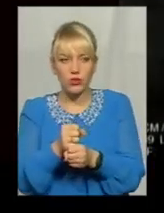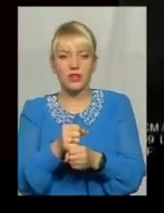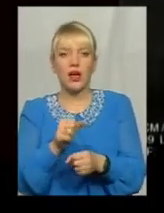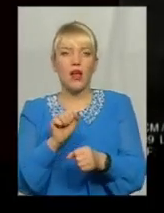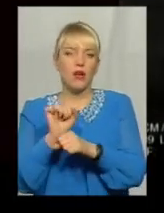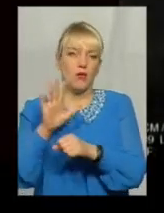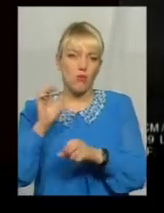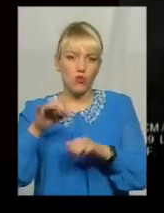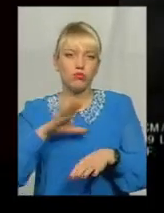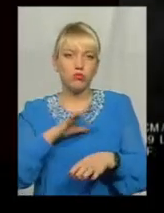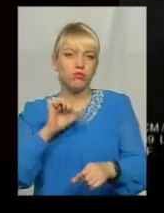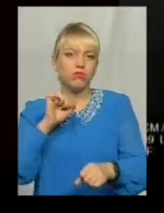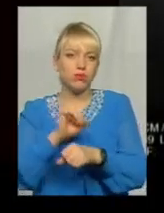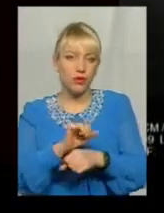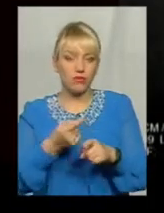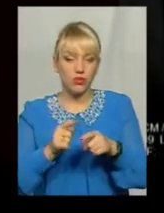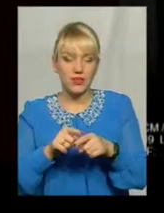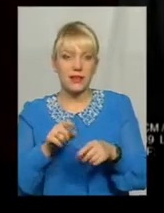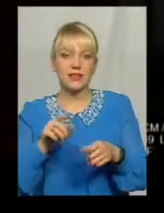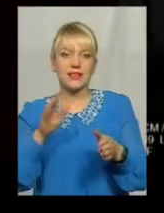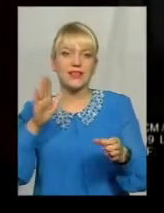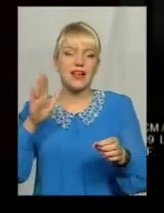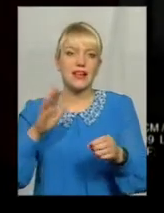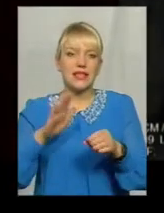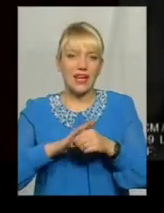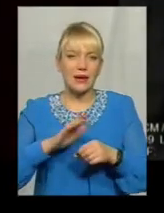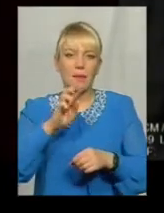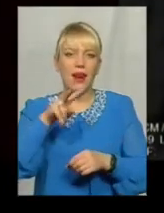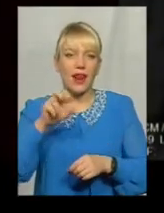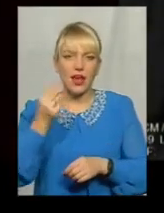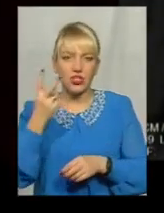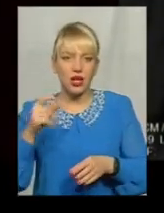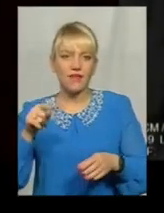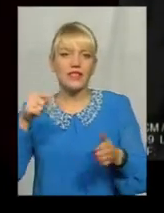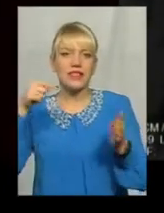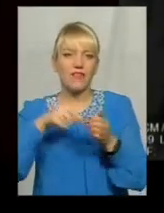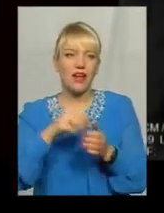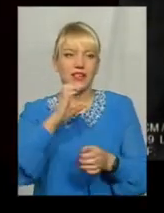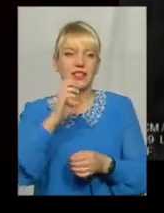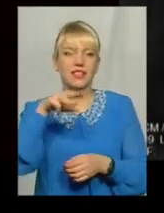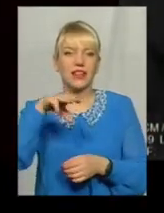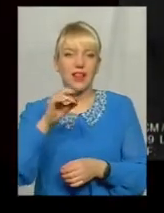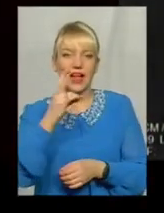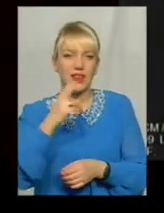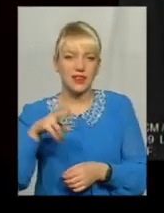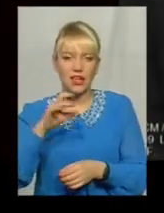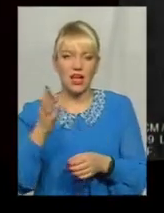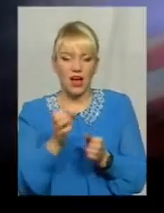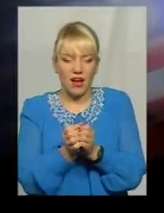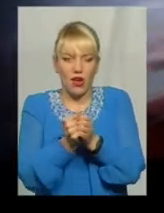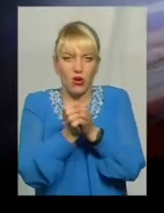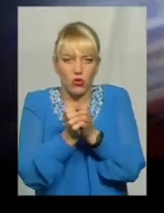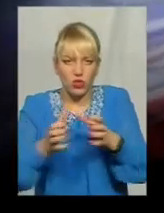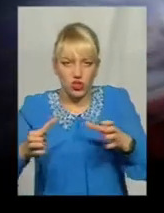блокуватися У цю закриту бляшкою судину вставляють в стенд, невеличку пружинку, яка розширює звужену